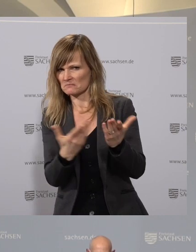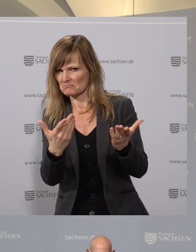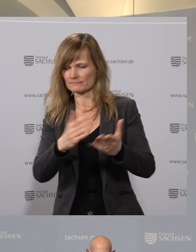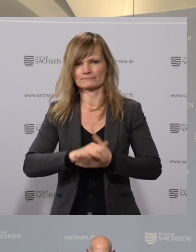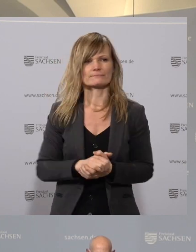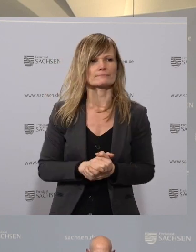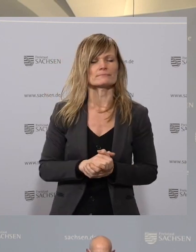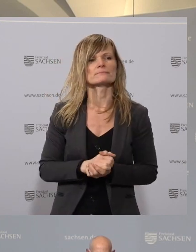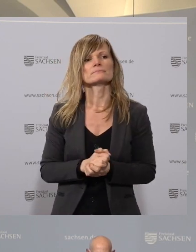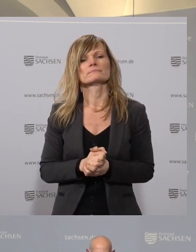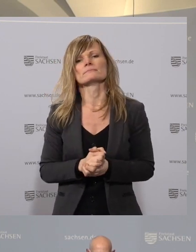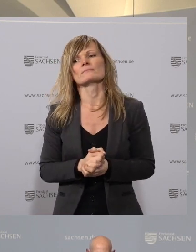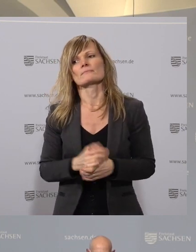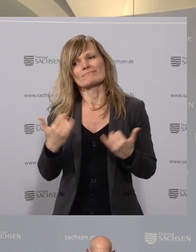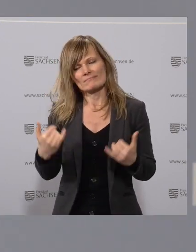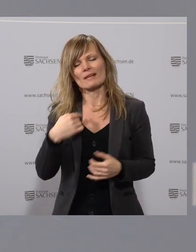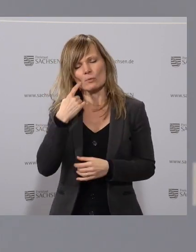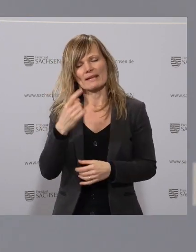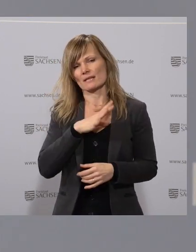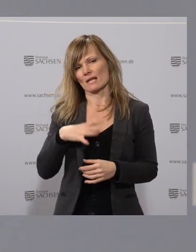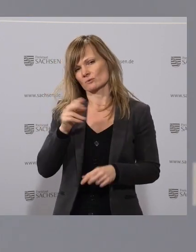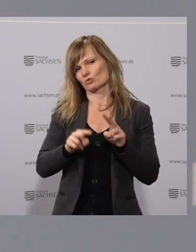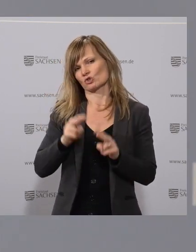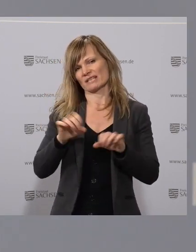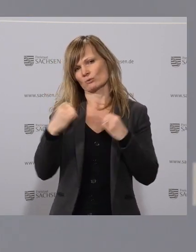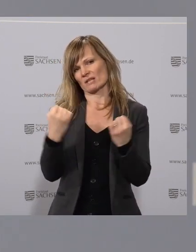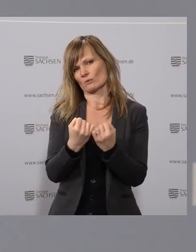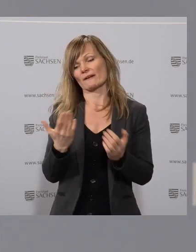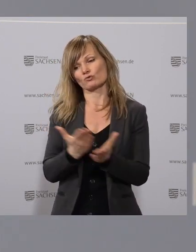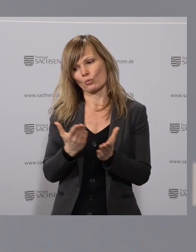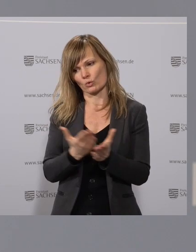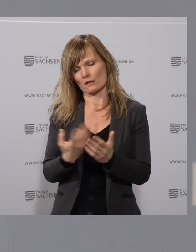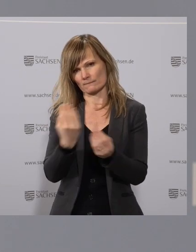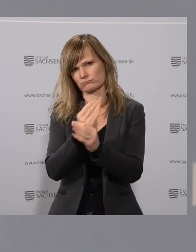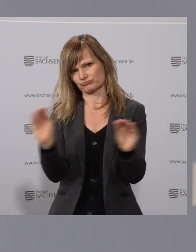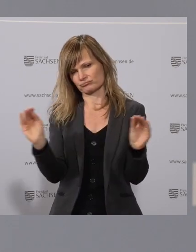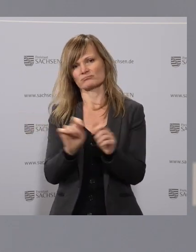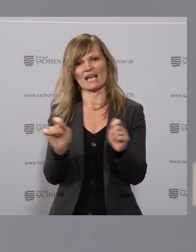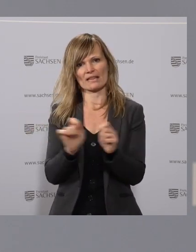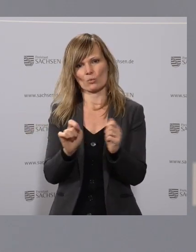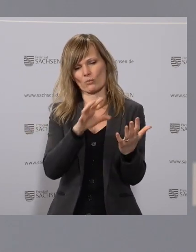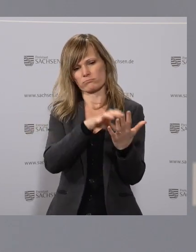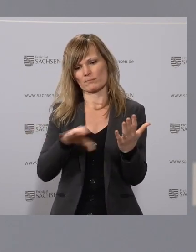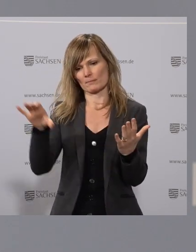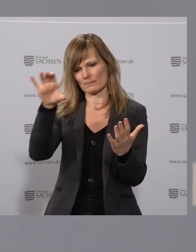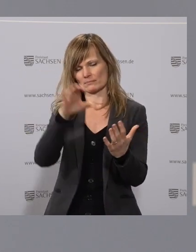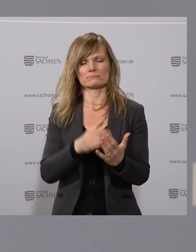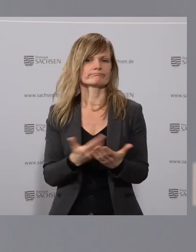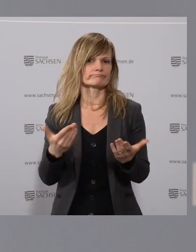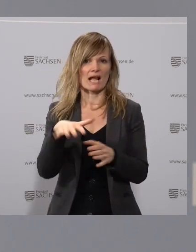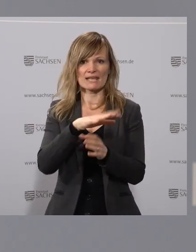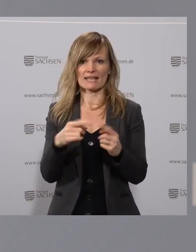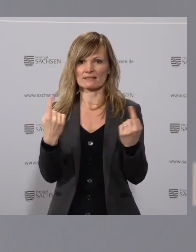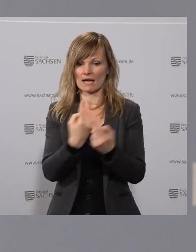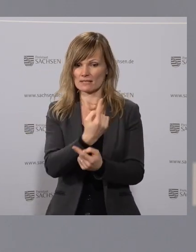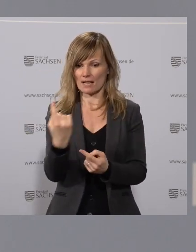Eine sehr unterschiedliche Gemengelage, die man in Sachsen hat. Das ist ja auch geschrieben worden in den einzelnen Zeitungen, dass die Landkreise zum Beispiel sehr